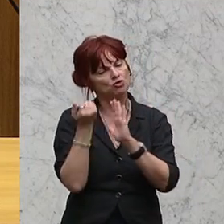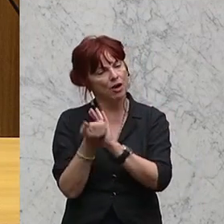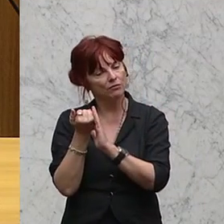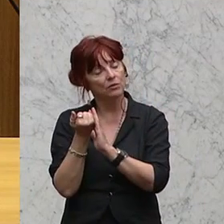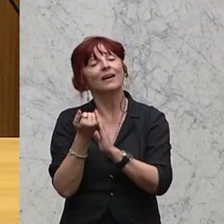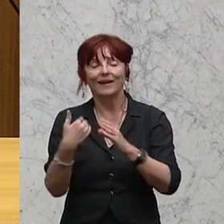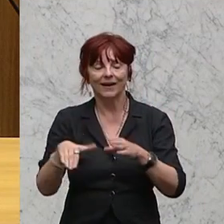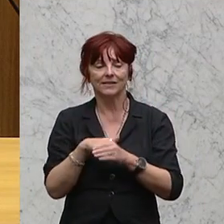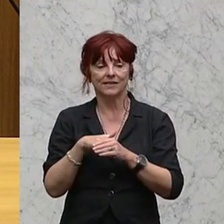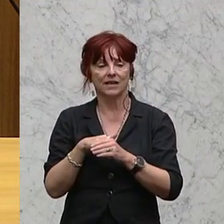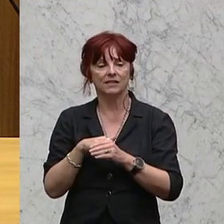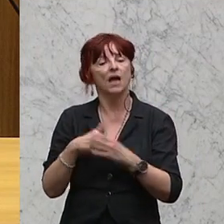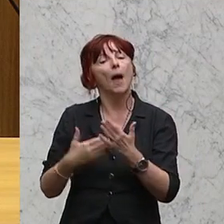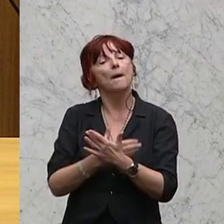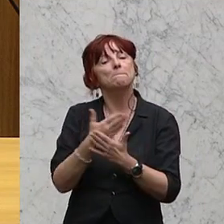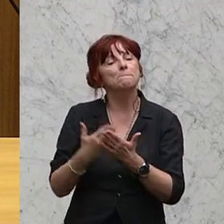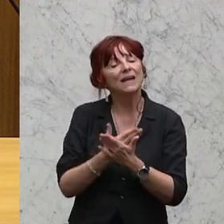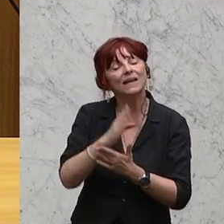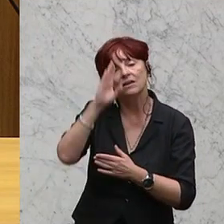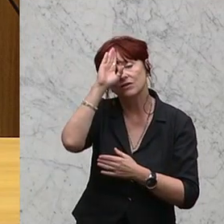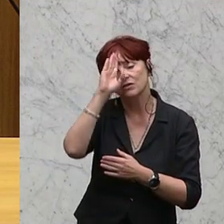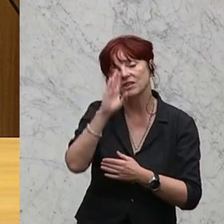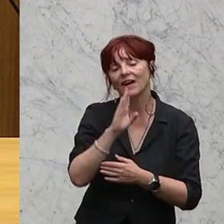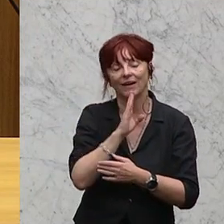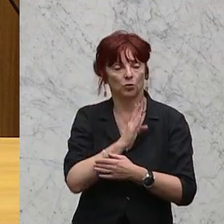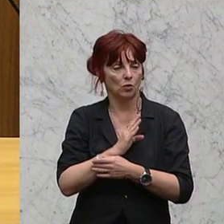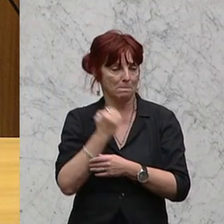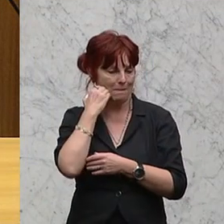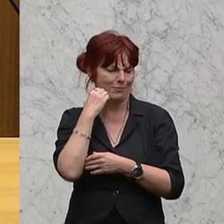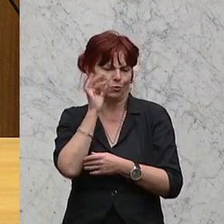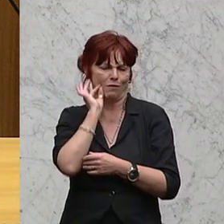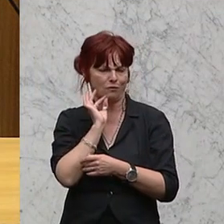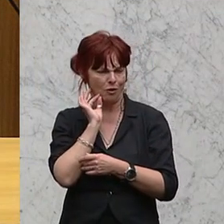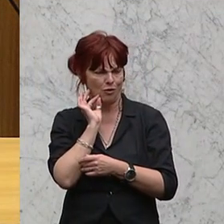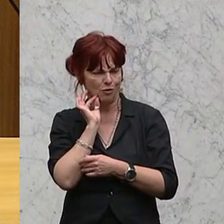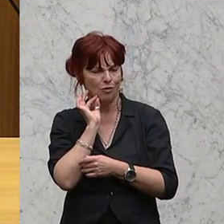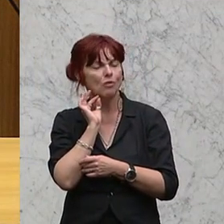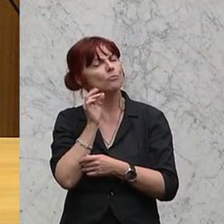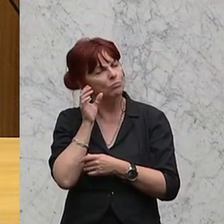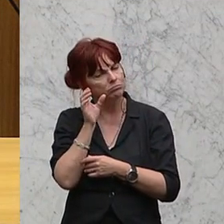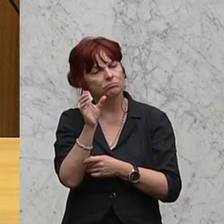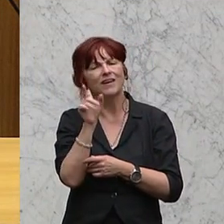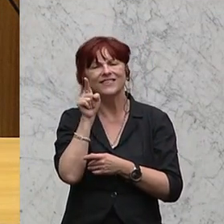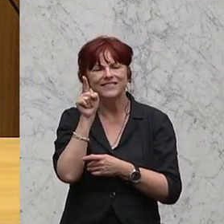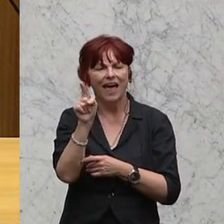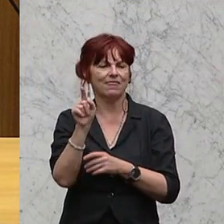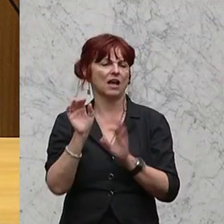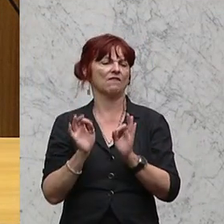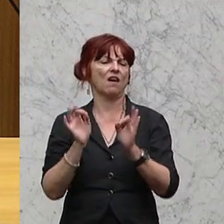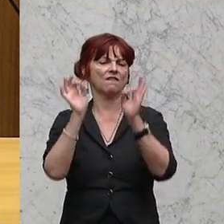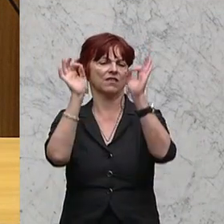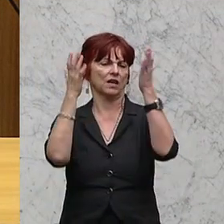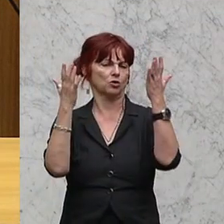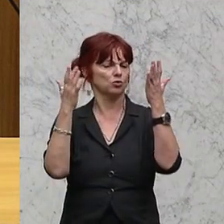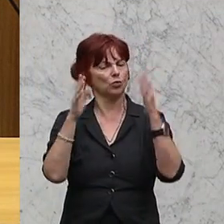einen Bildungsdirektor, eine Bildungsdirektorin einsetzen mit einem klaren Qualifikationsprofil, nach einer